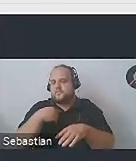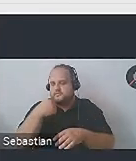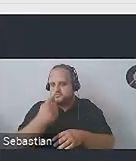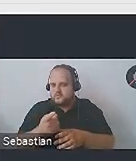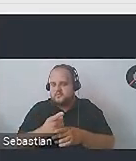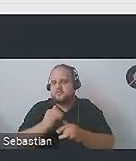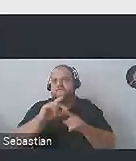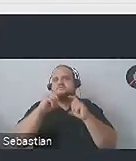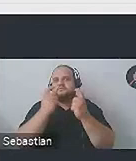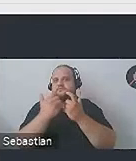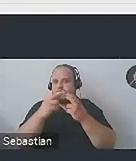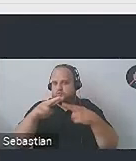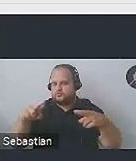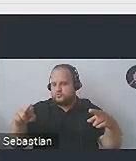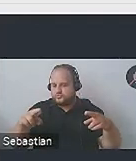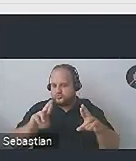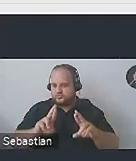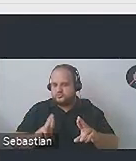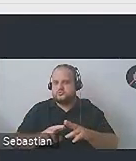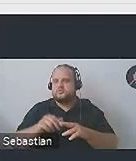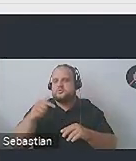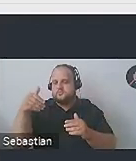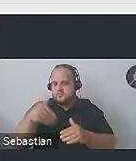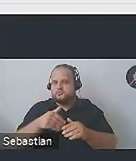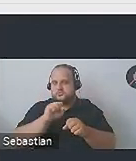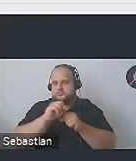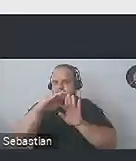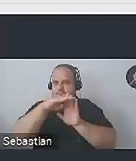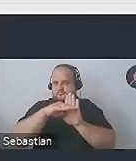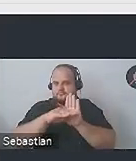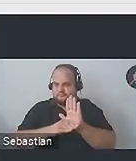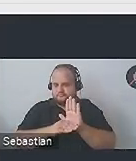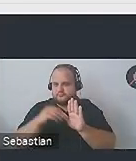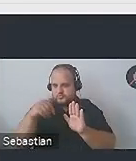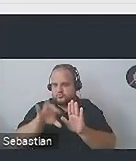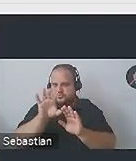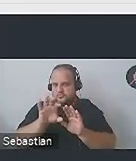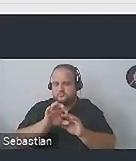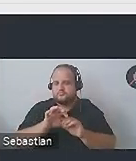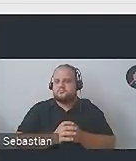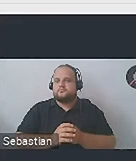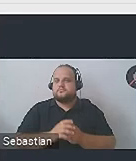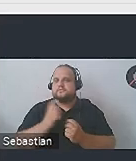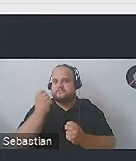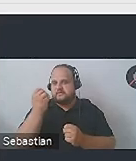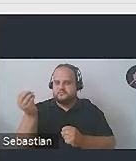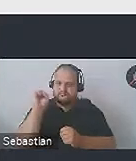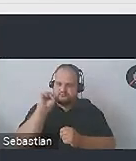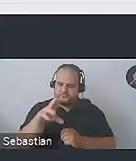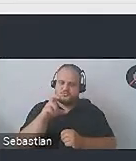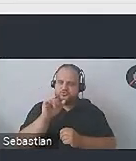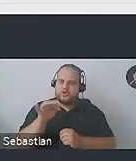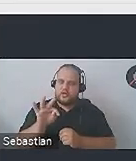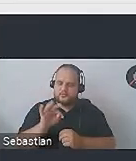temat wszystkich innych rzeczy, znajdziecie Państwo w naszym scenariuszu. Scenariusz zaraz wkleję też na czacie,